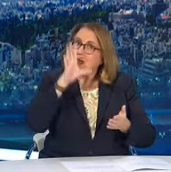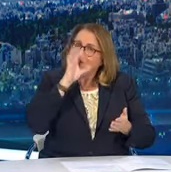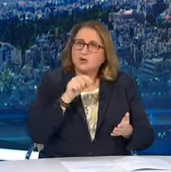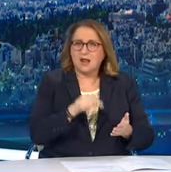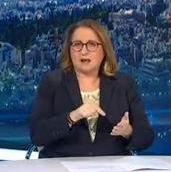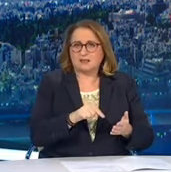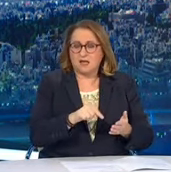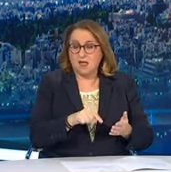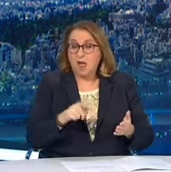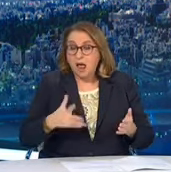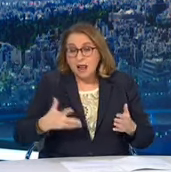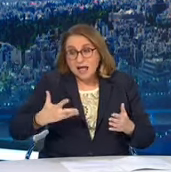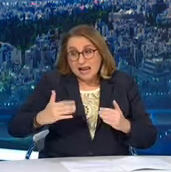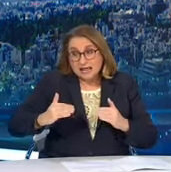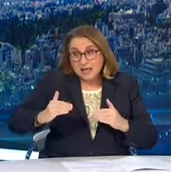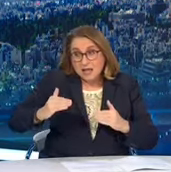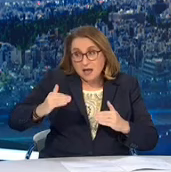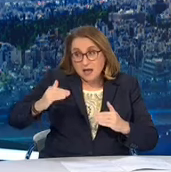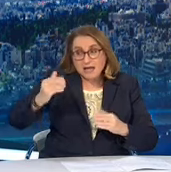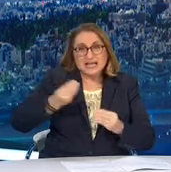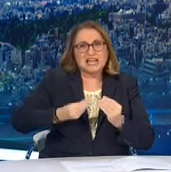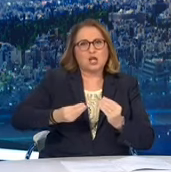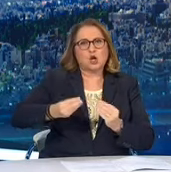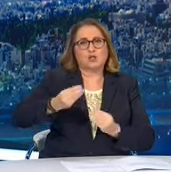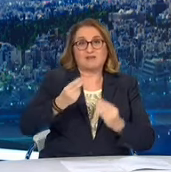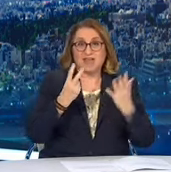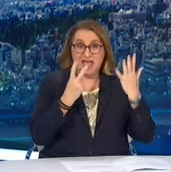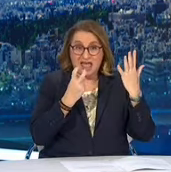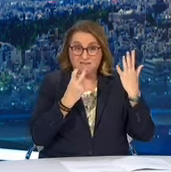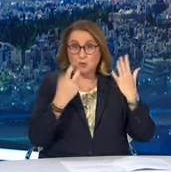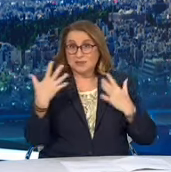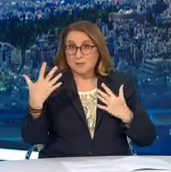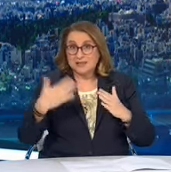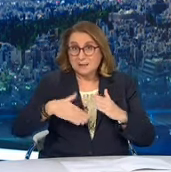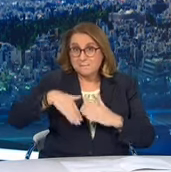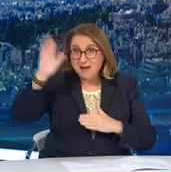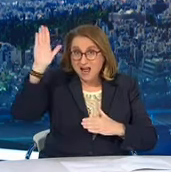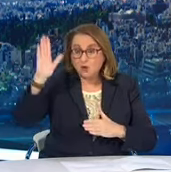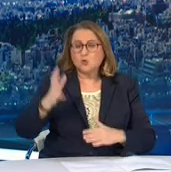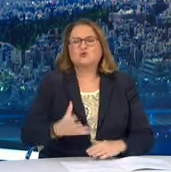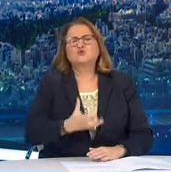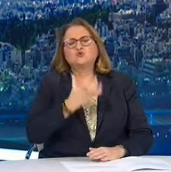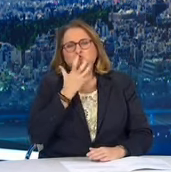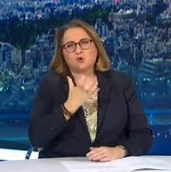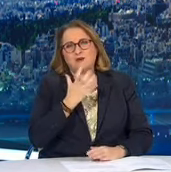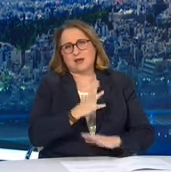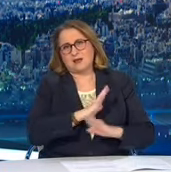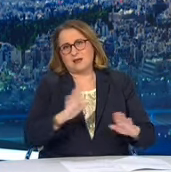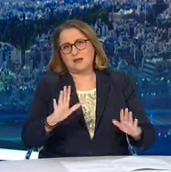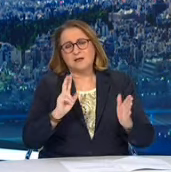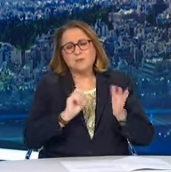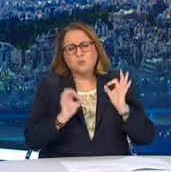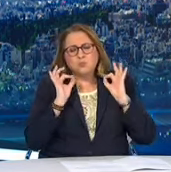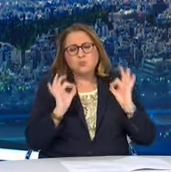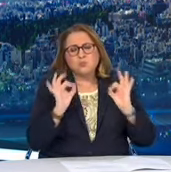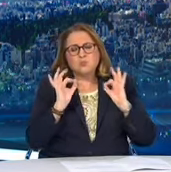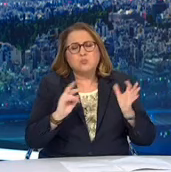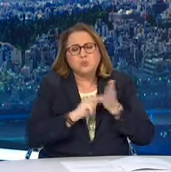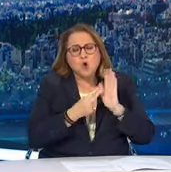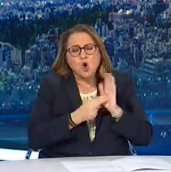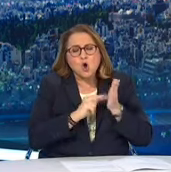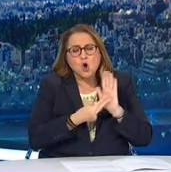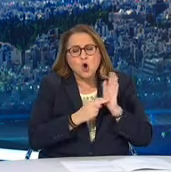75 πλάσια είναι πραγματικά τα νούμερα πολύ άσχημα και εκεί θέλει πάρα πολύ προσοχή. Ένας ιός στον οποίο δεν έχουμε ανοσία,